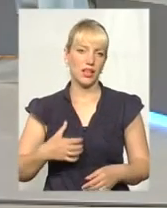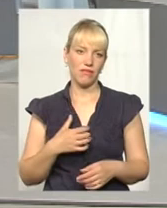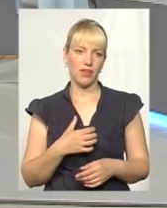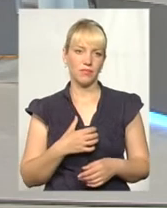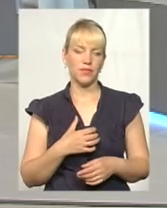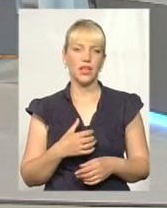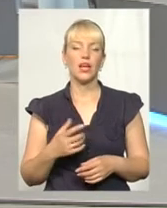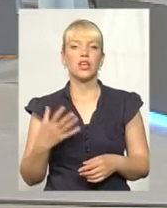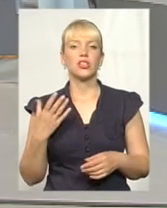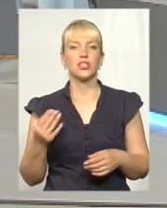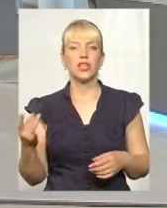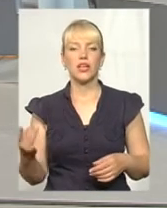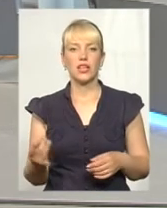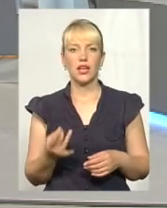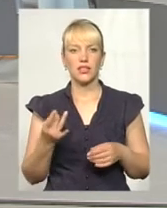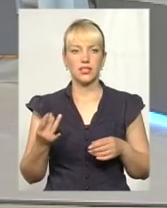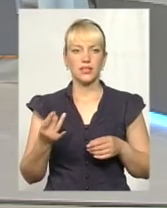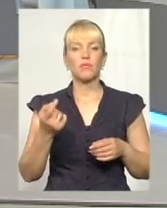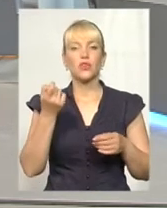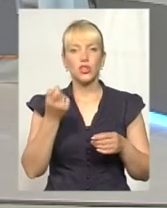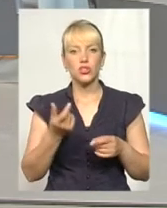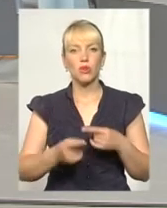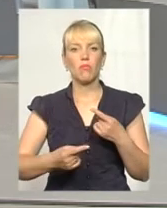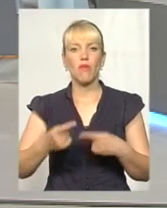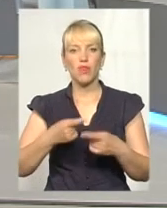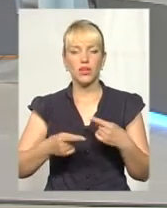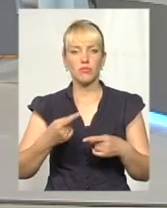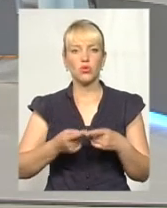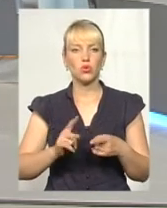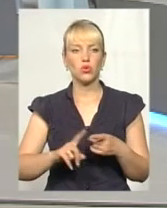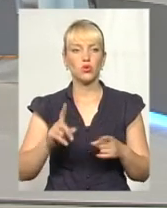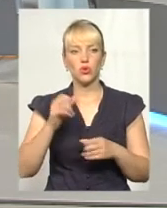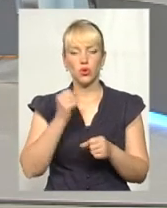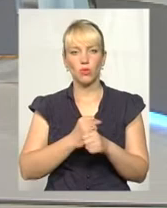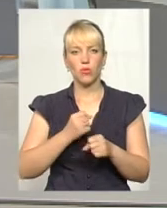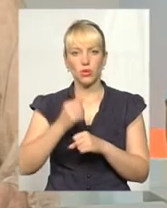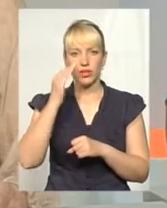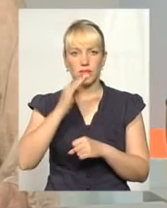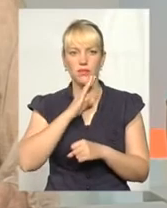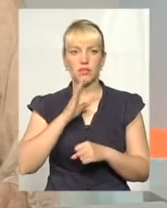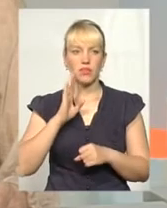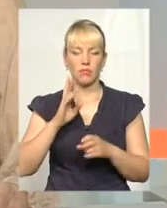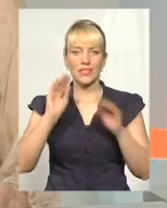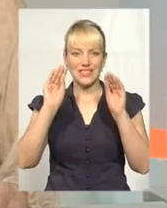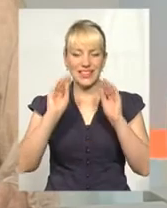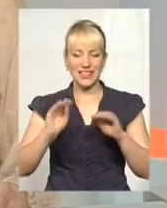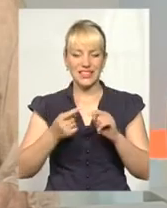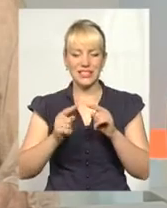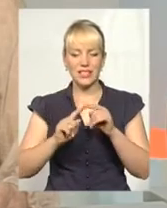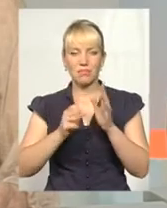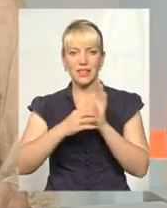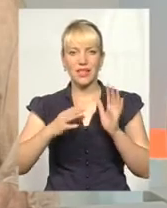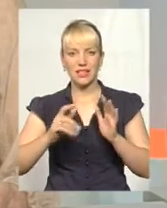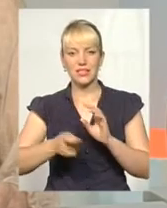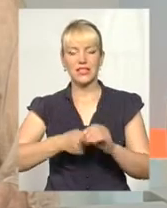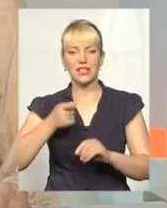І ще раз теж трішки повернуся до того, що робота з батьками, вже статистика оцих 15 заяв і 11 по школах,